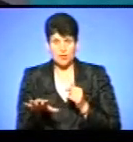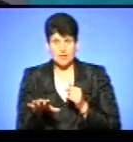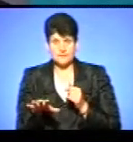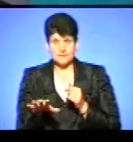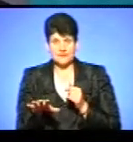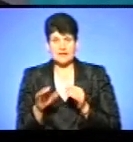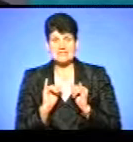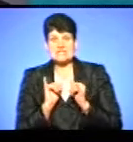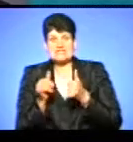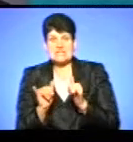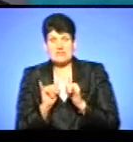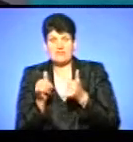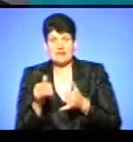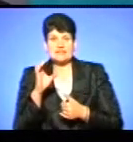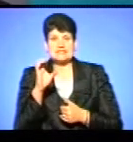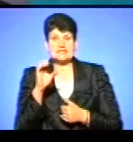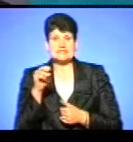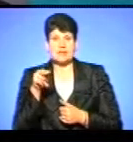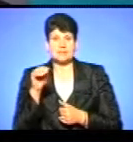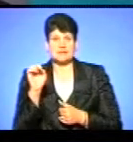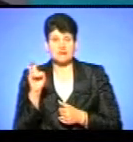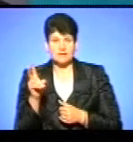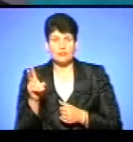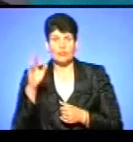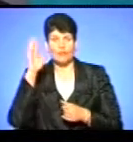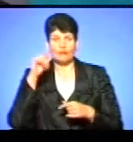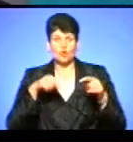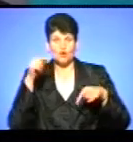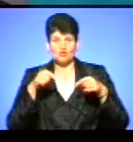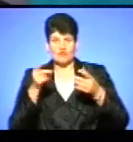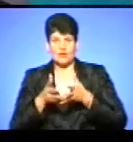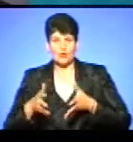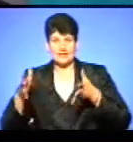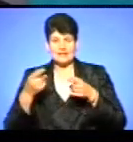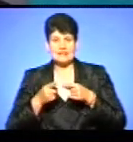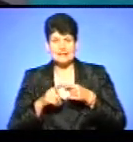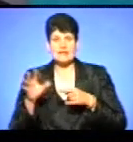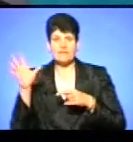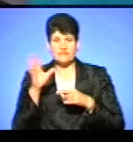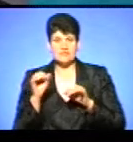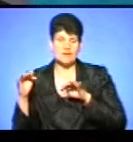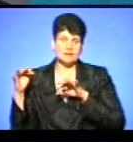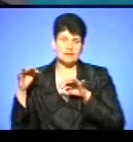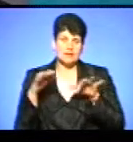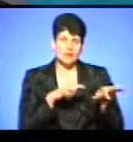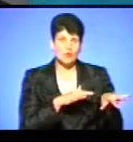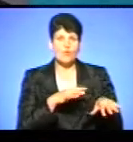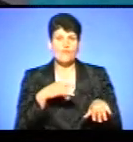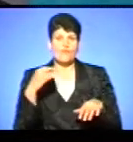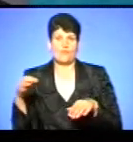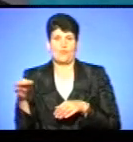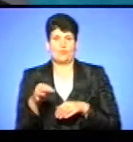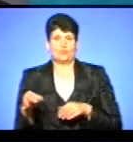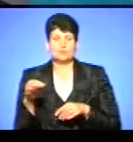зливали вміст септика у дощовий колектор. Ймовірно, це все текло у сторону тернопільського ставу. Про це нам